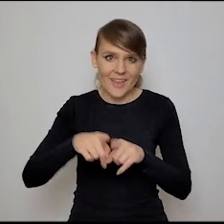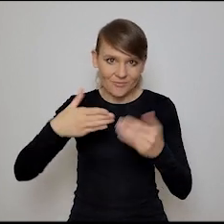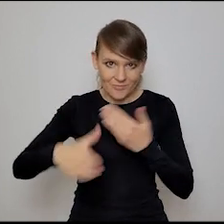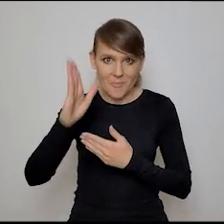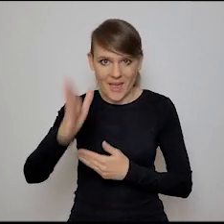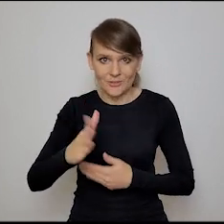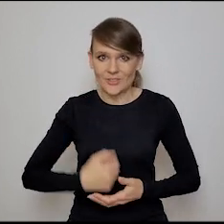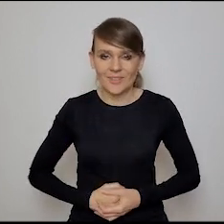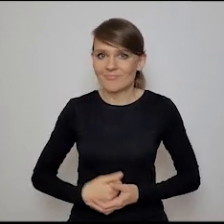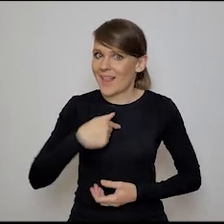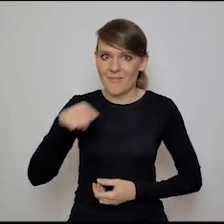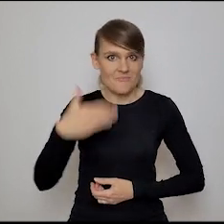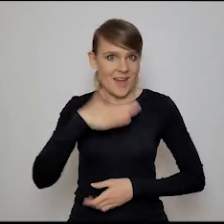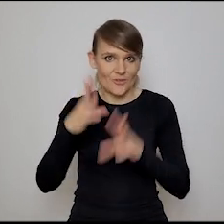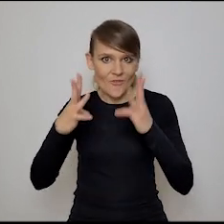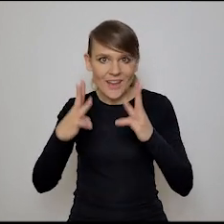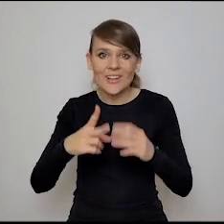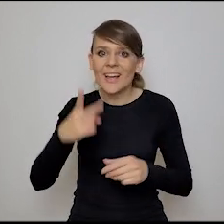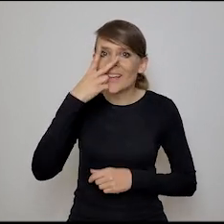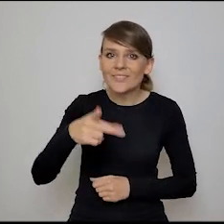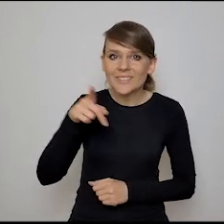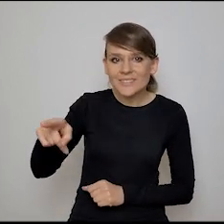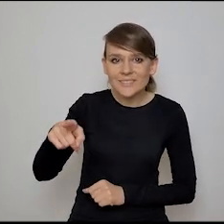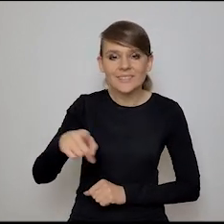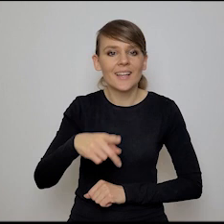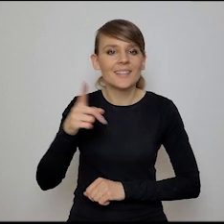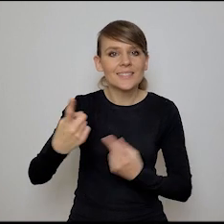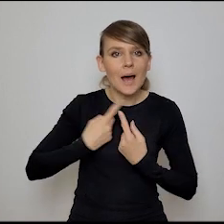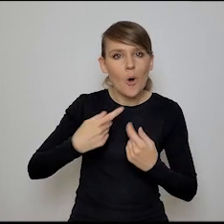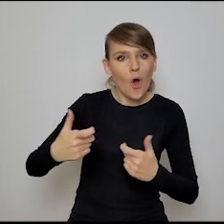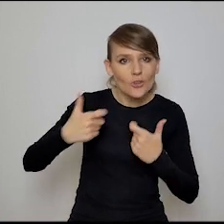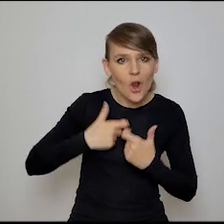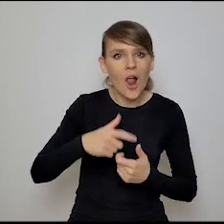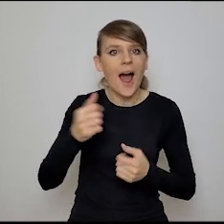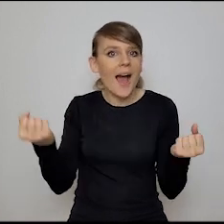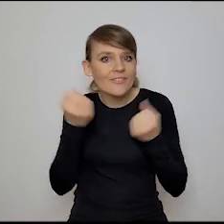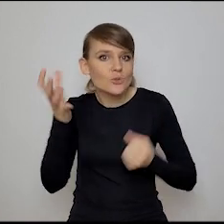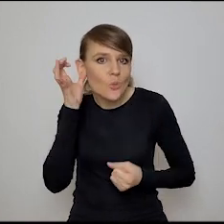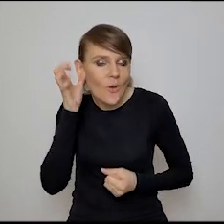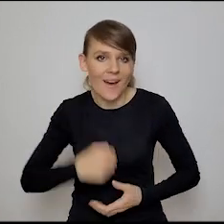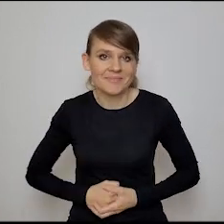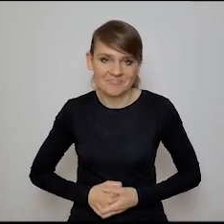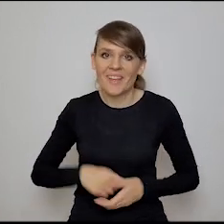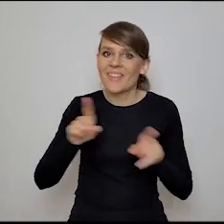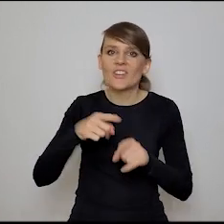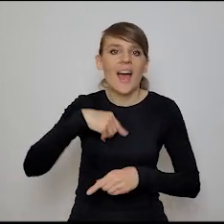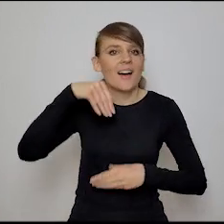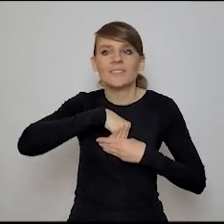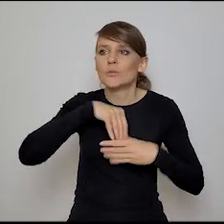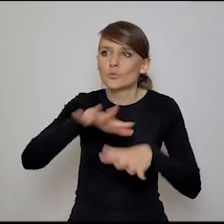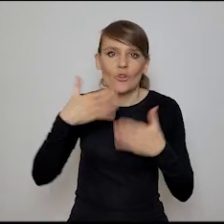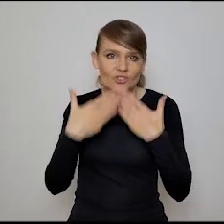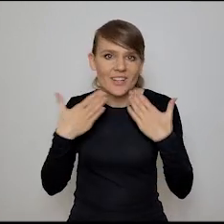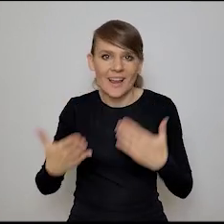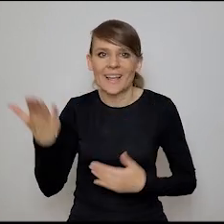sensie, że dla mnie na maksa ważne. Tutaj widzę, że masz samokontrola, aktywne słuchanie itd. Ja mam też bardzo dużo tej wdzięczności. W sensie, ja